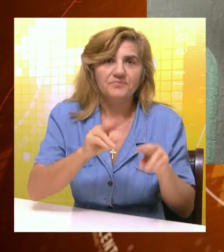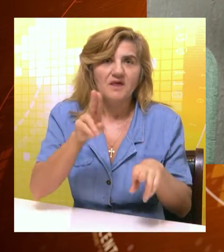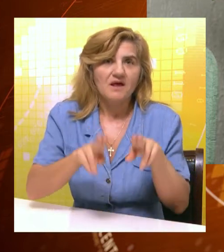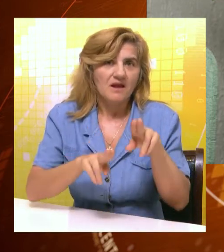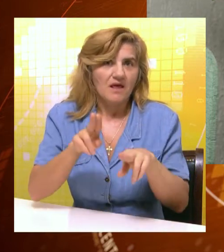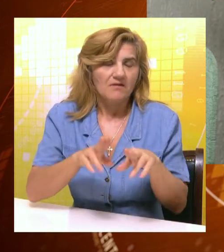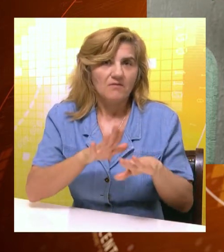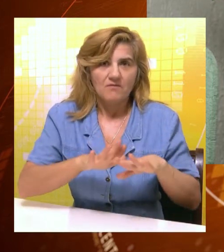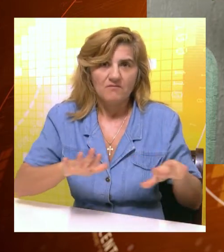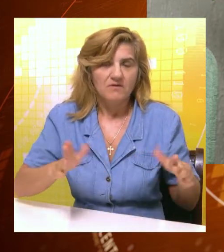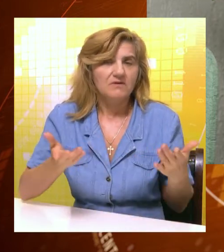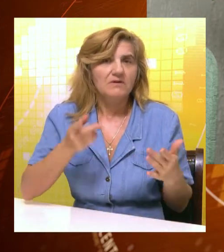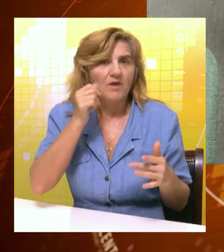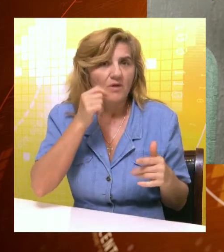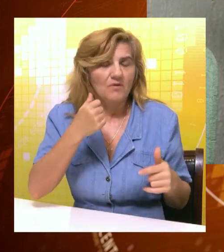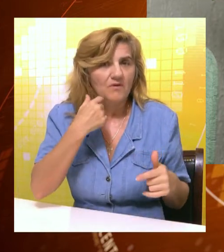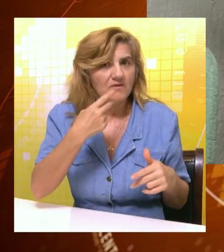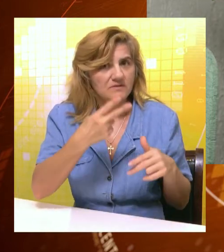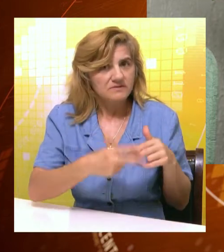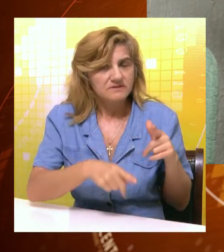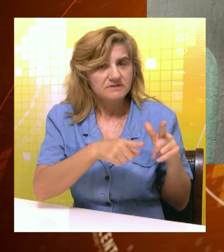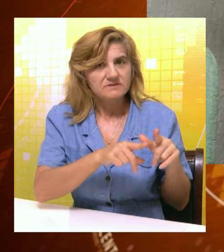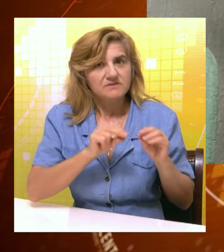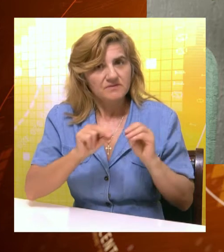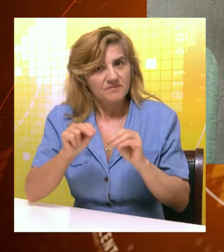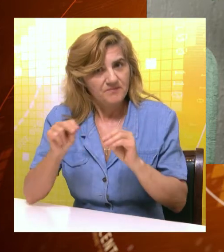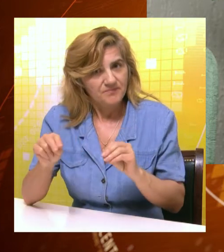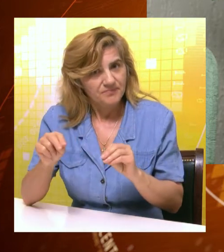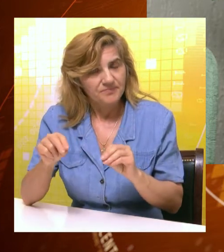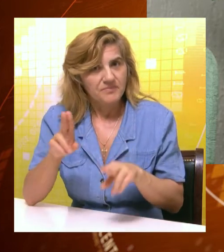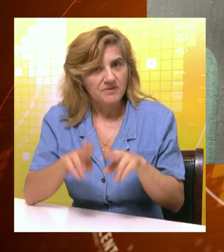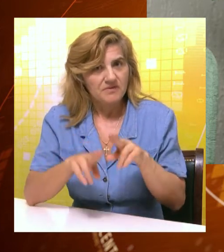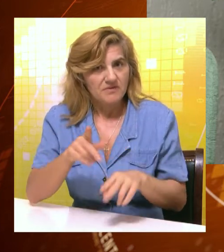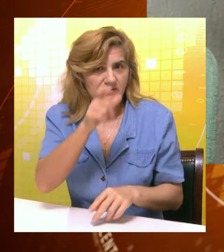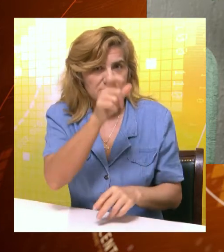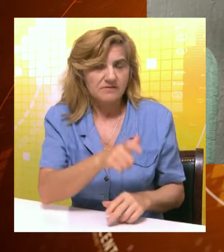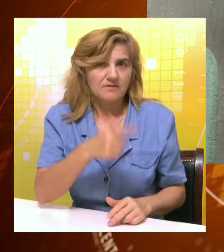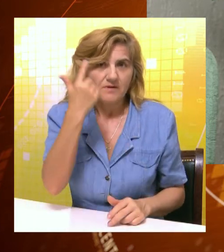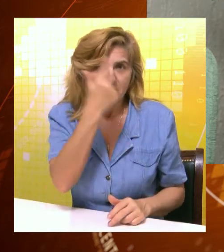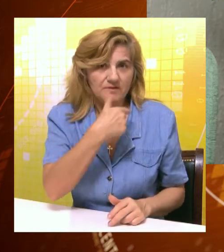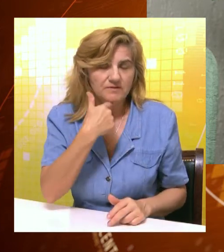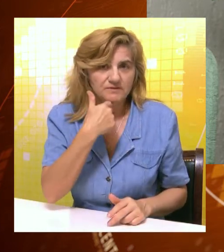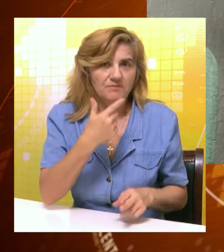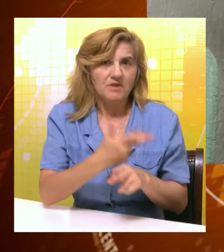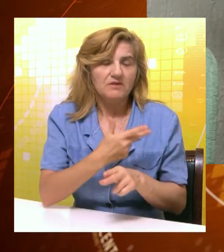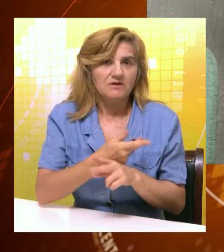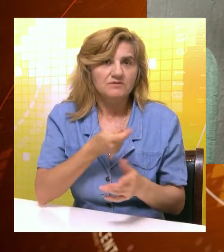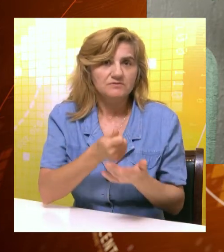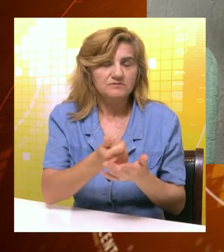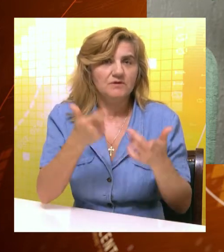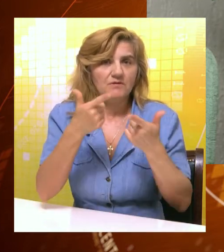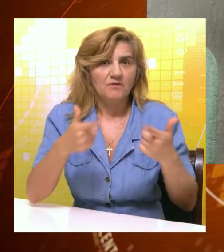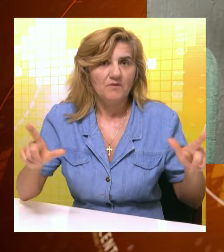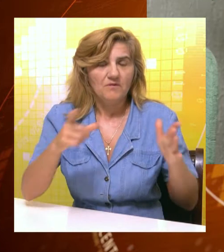i gde bi mi onda mogli, znači, one ljude koji prođu te kurseve negovatelja na nivou, znači, države koji bi bio,